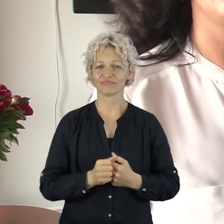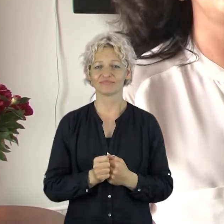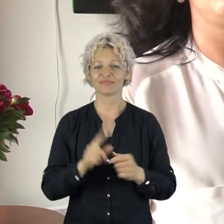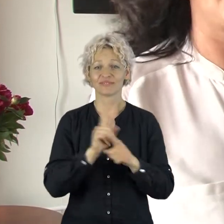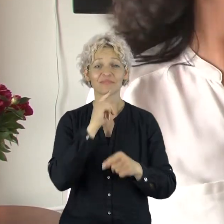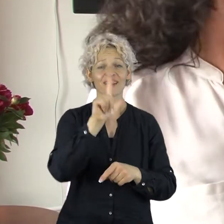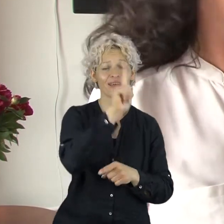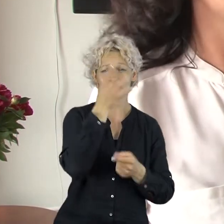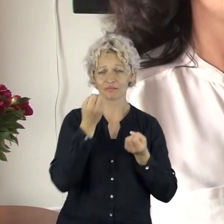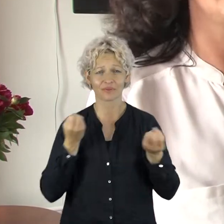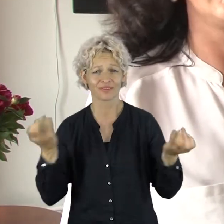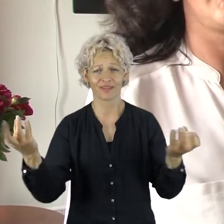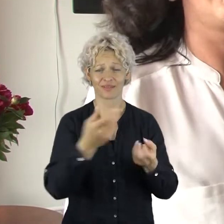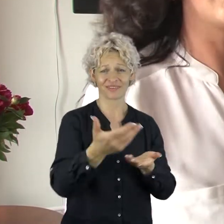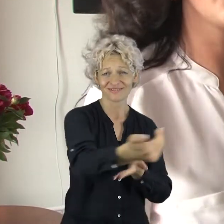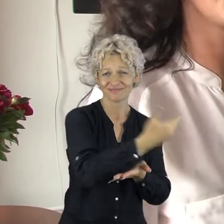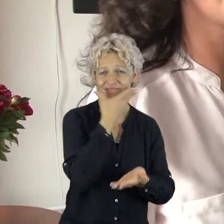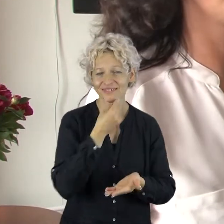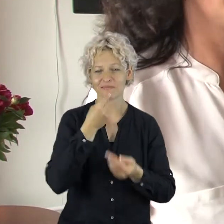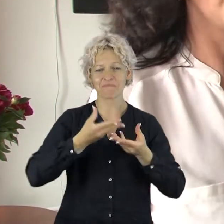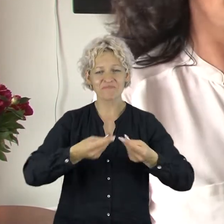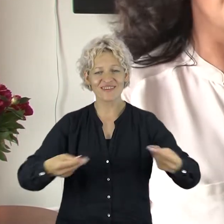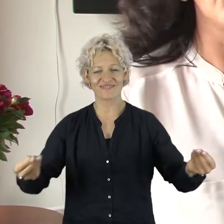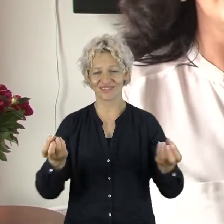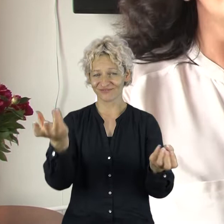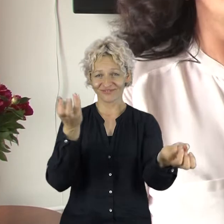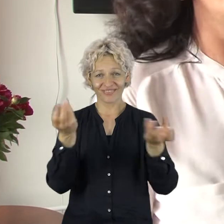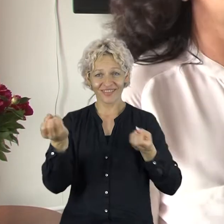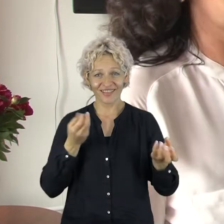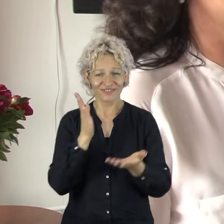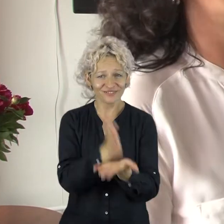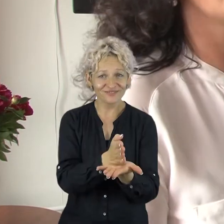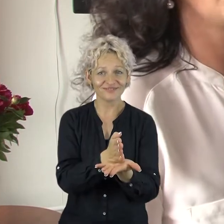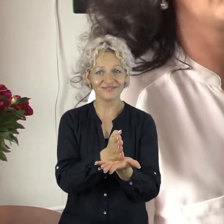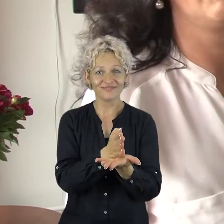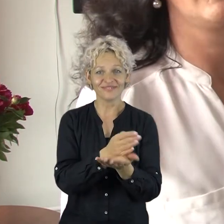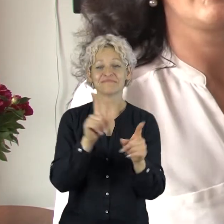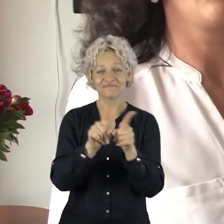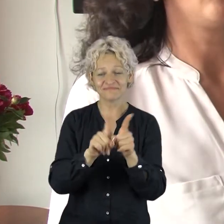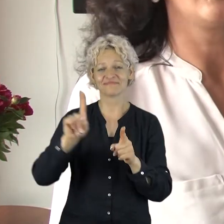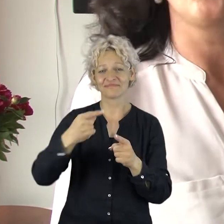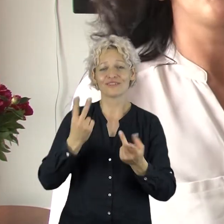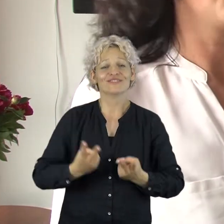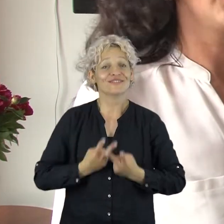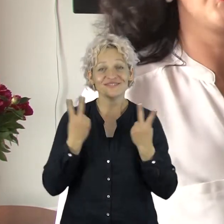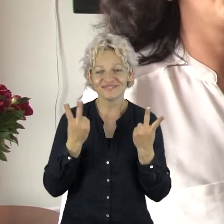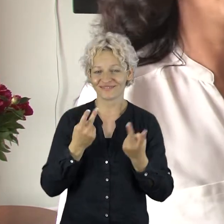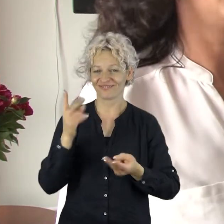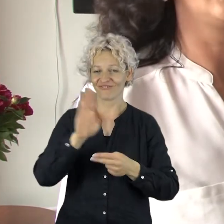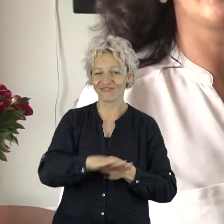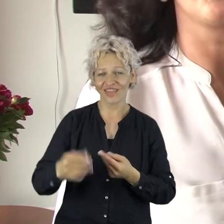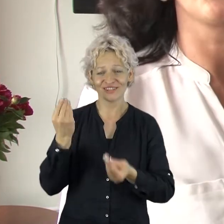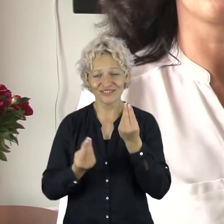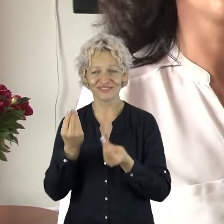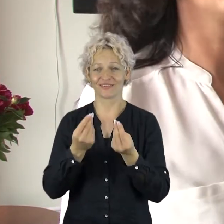gėlės, netgi arba dar želio gėlės, kadangi yra pavasarys, gėlių turim dukį ir vairių. Ir be abejo, labai smagu, kai vaikas taproga ar nupiešė piešinį ar